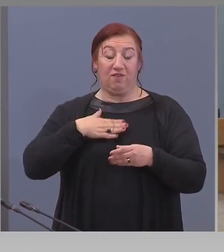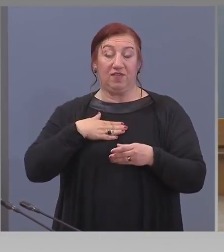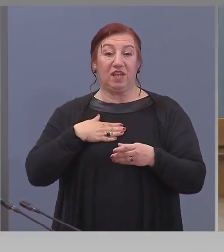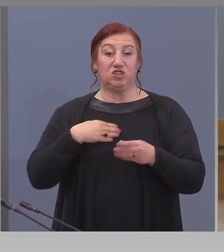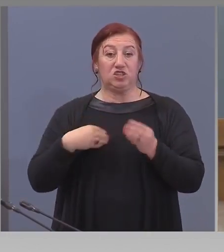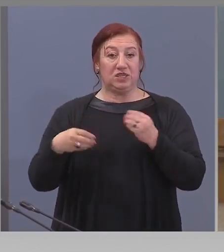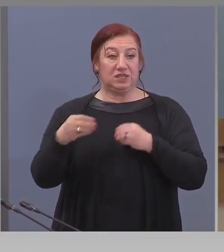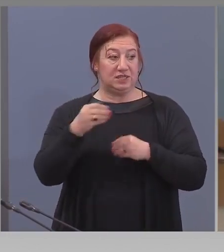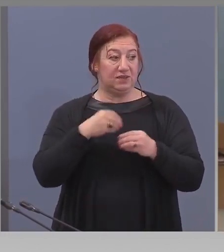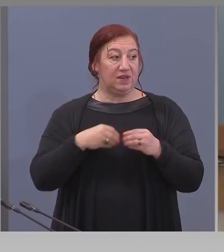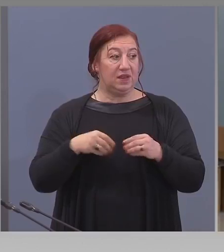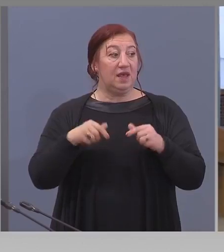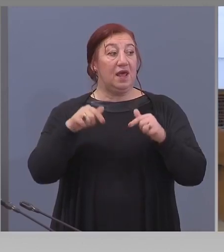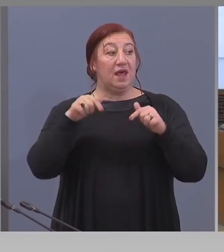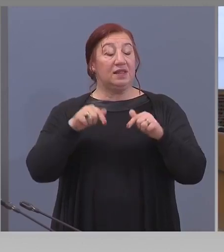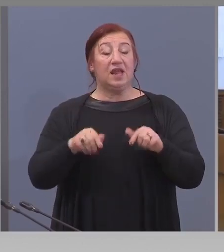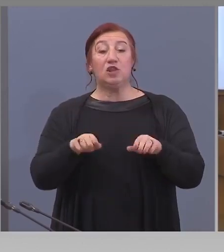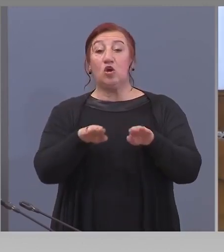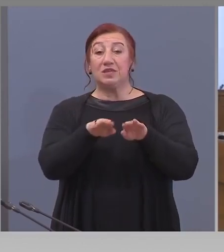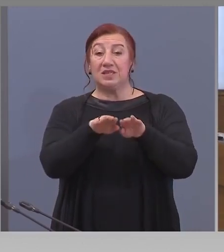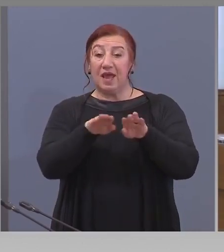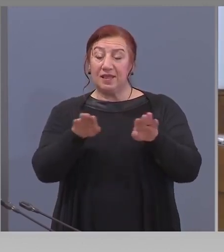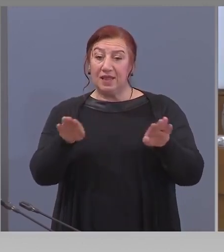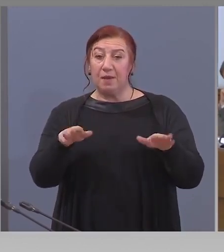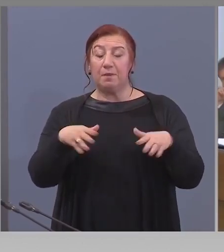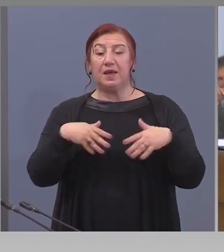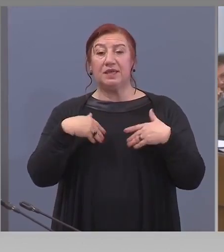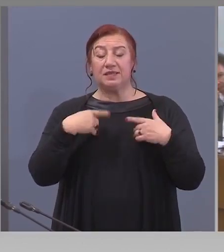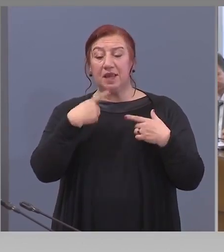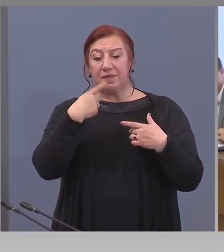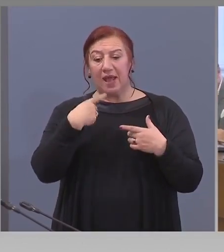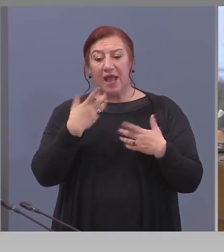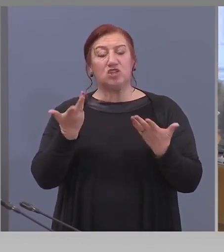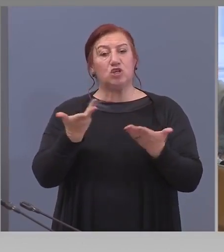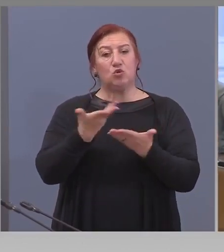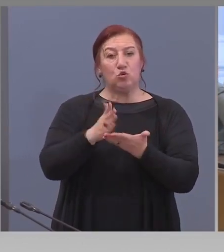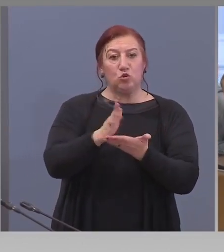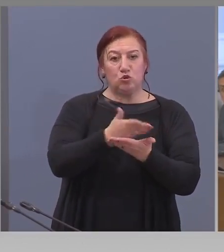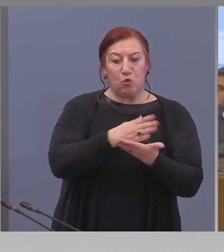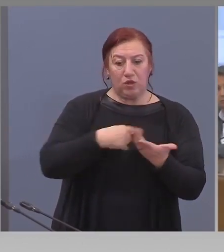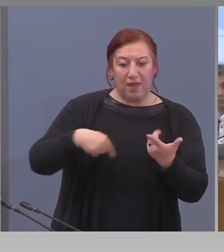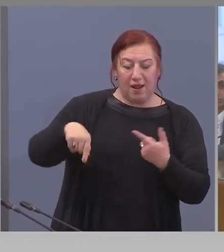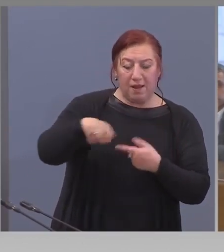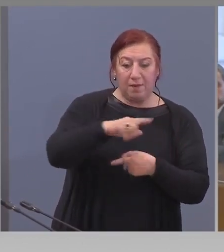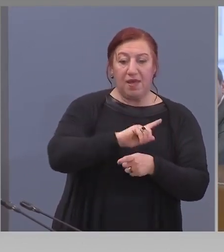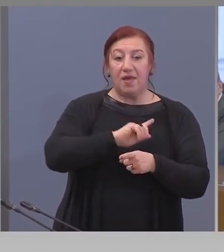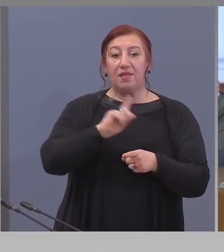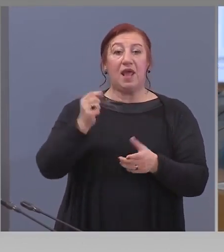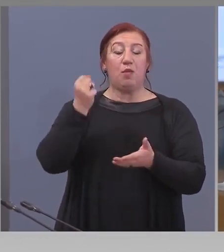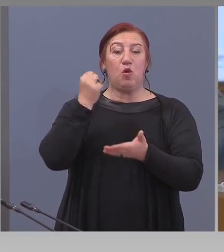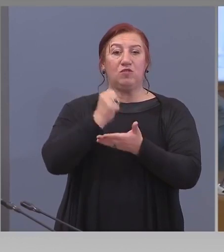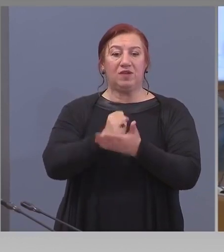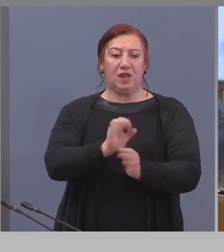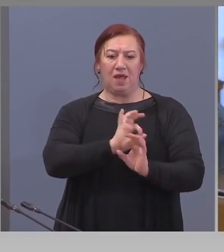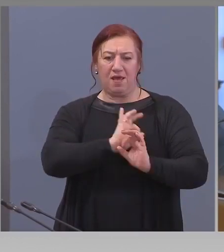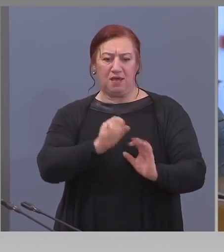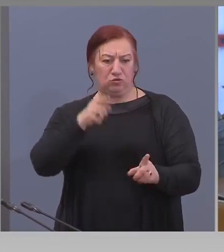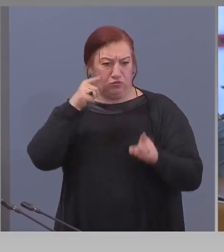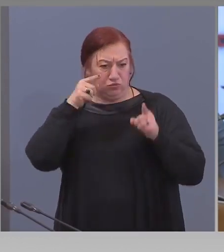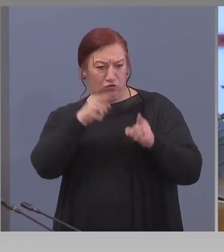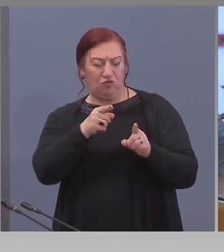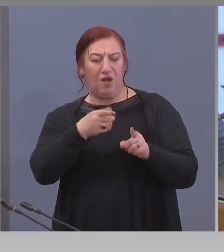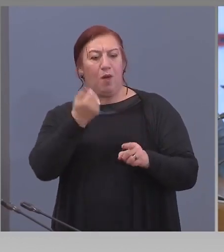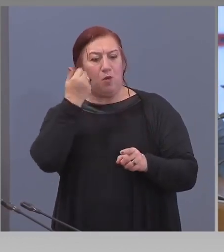На този етап и това е мисля нещо, което се споделя от членовете на съвета. Няма утвърдена ефективна терапия за лечение и